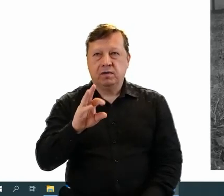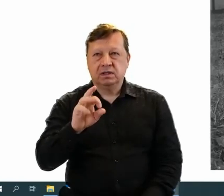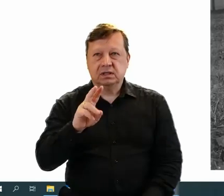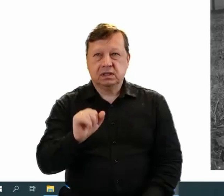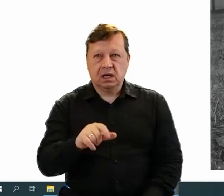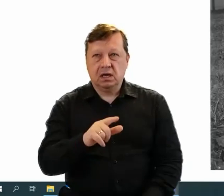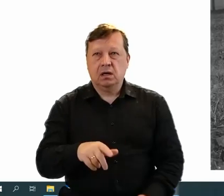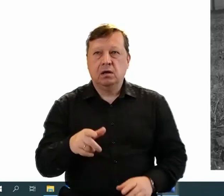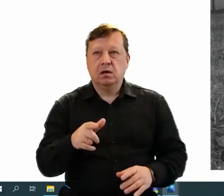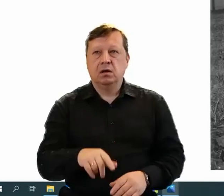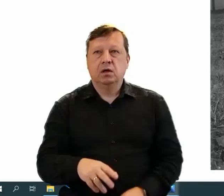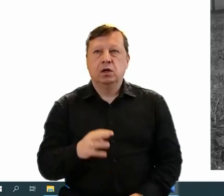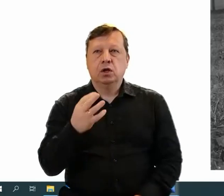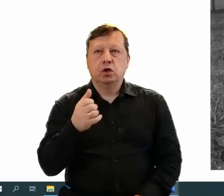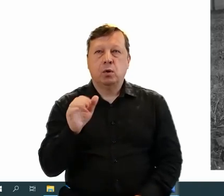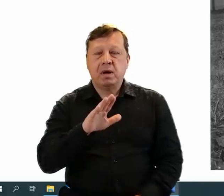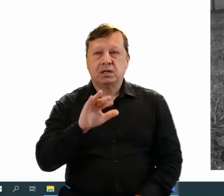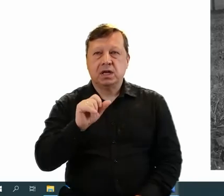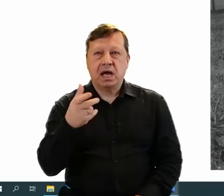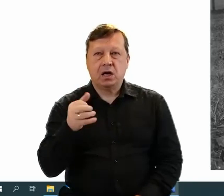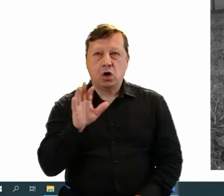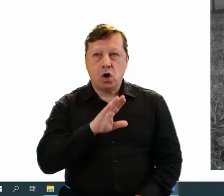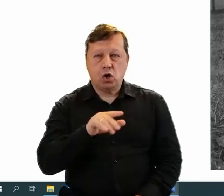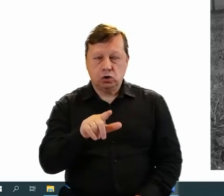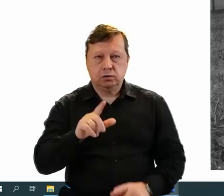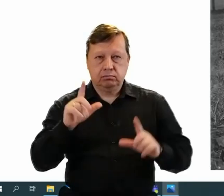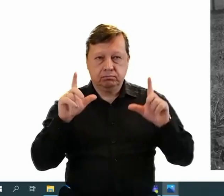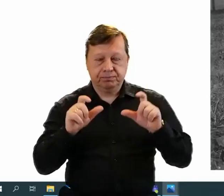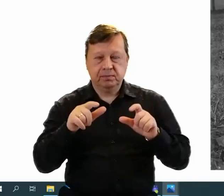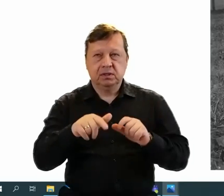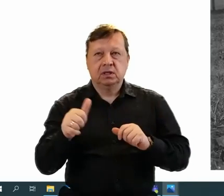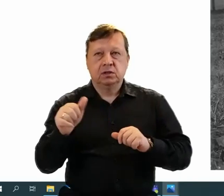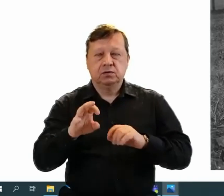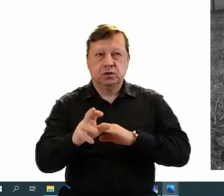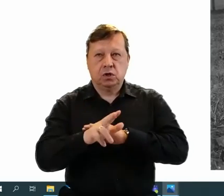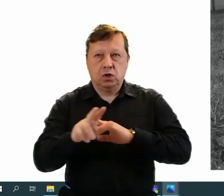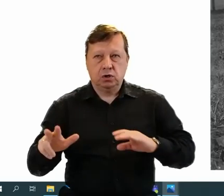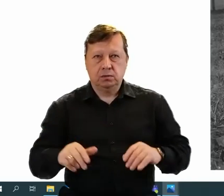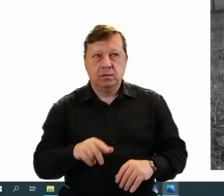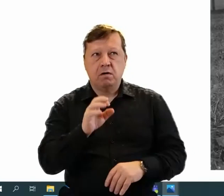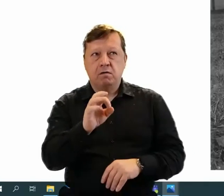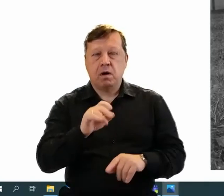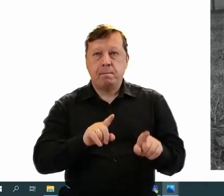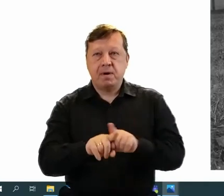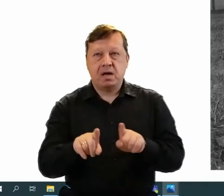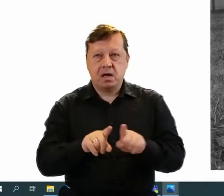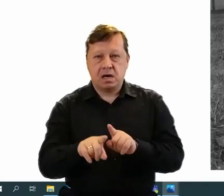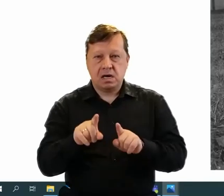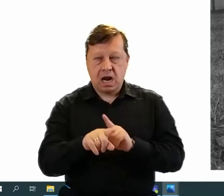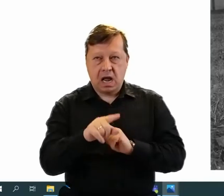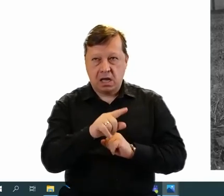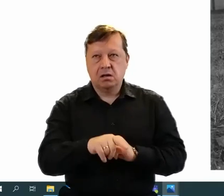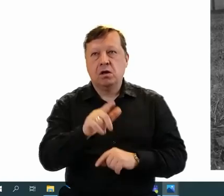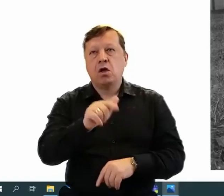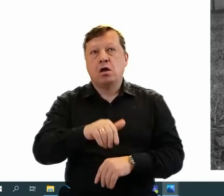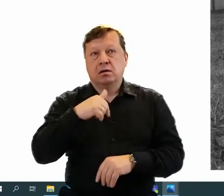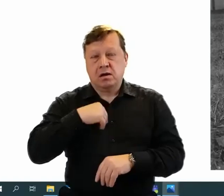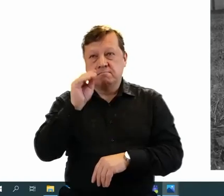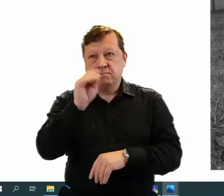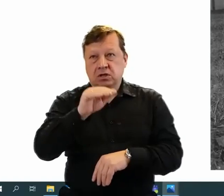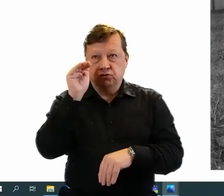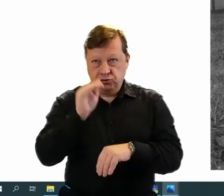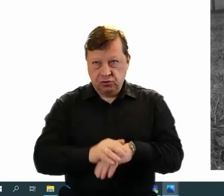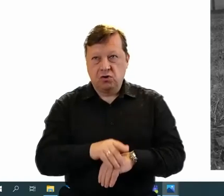zdjęcie robił pan Tomasz Jarosz w 1982 roku. To jest jego brat na zdjęciu. I on zgodził się właśnie na